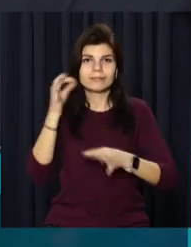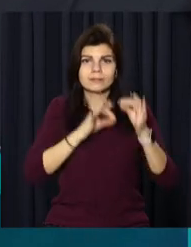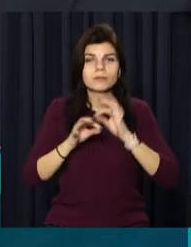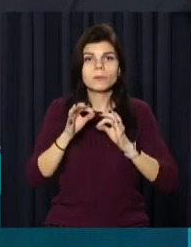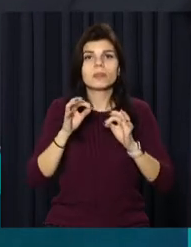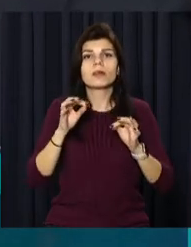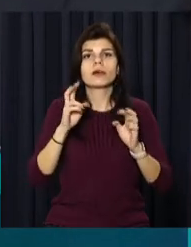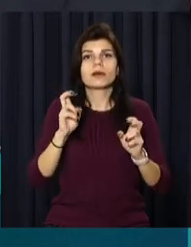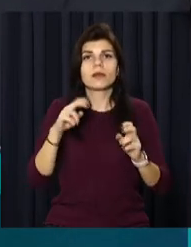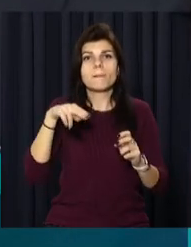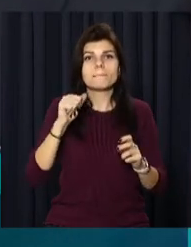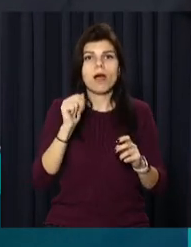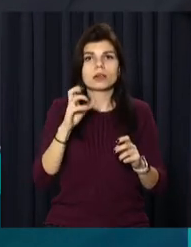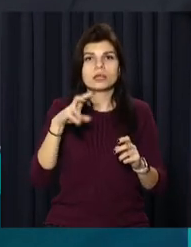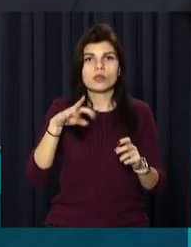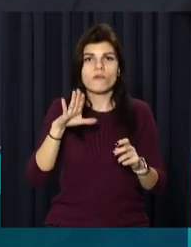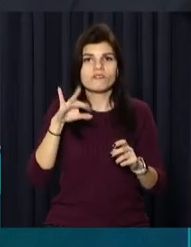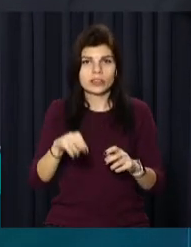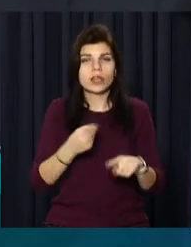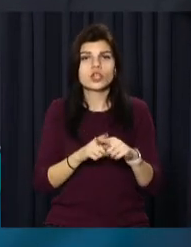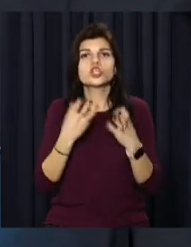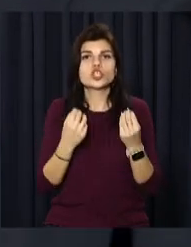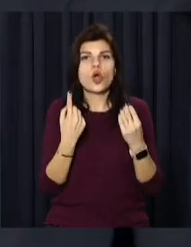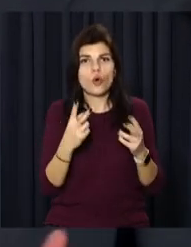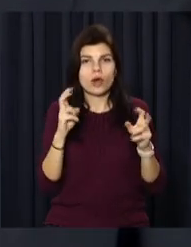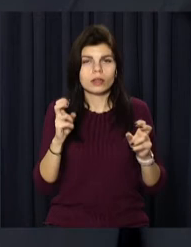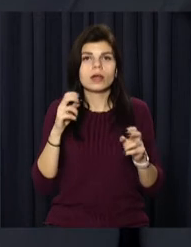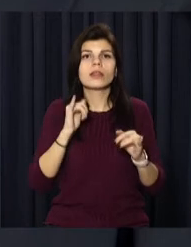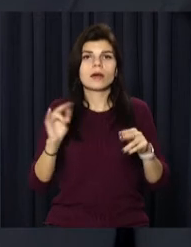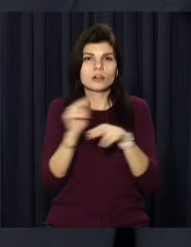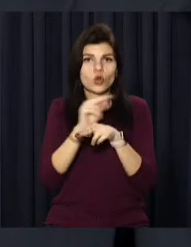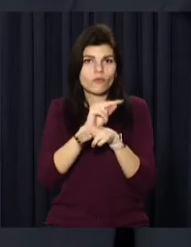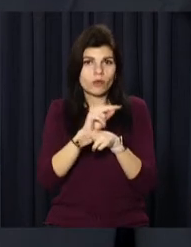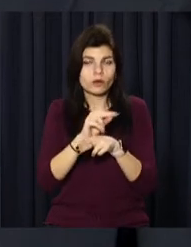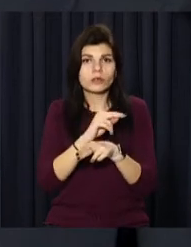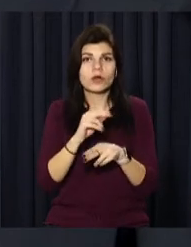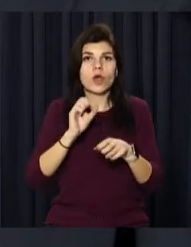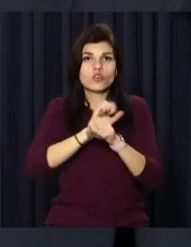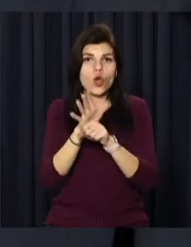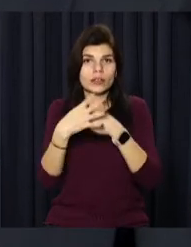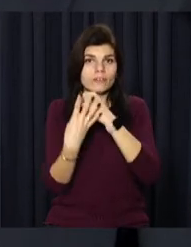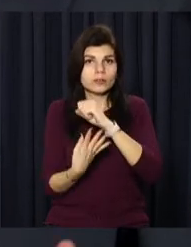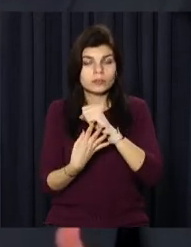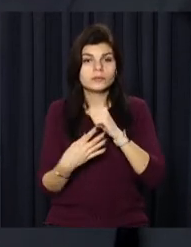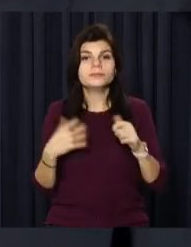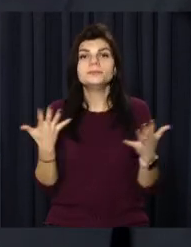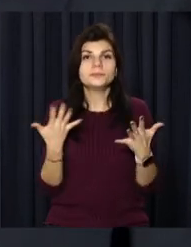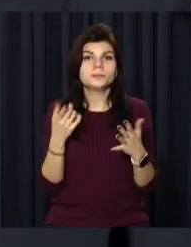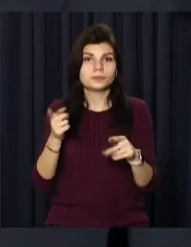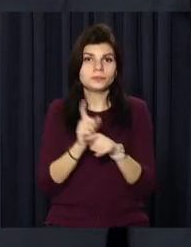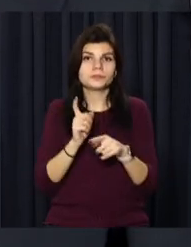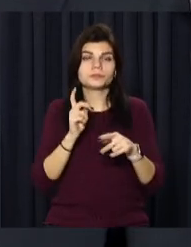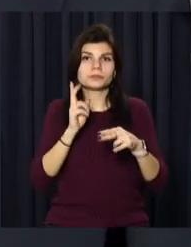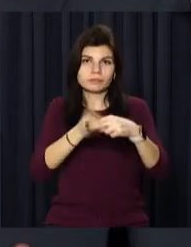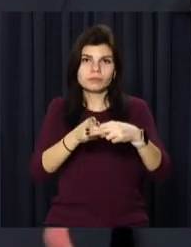препарат Паксловіт. Це ще один препарат для амбулаторного лікування COVID-19, який запобігає